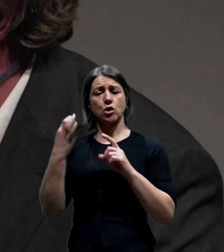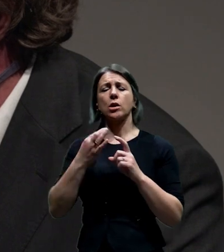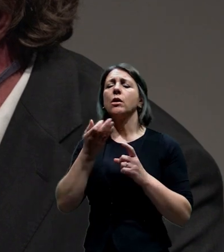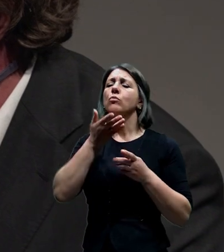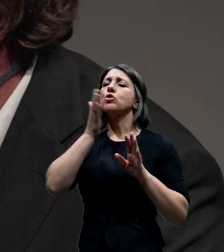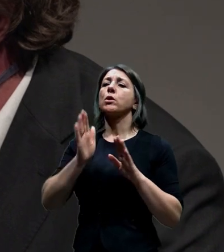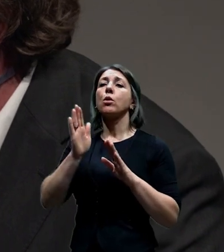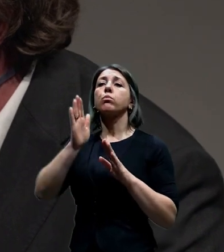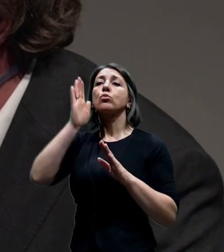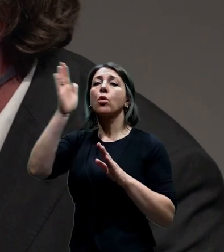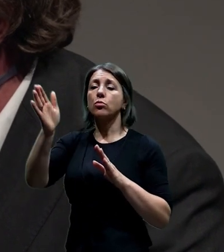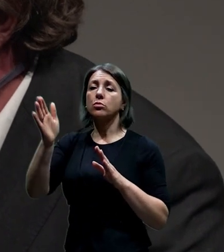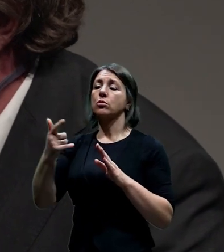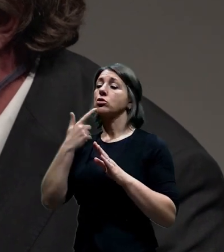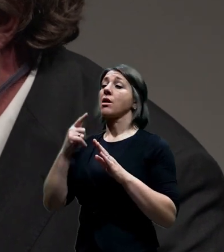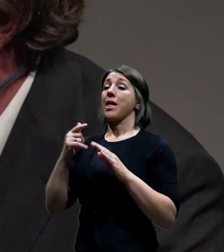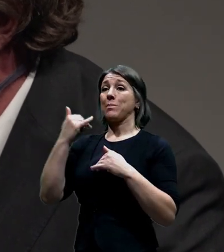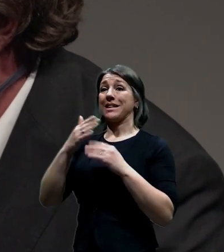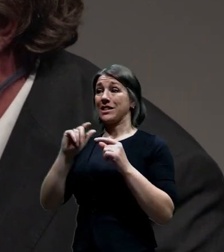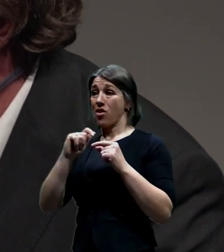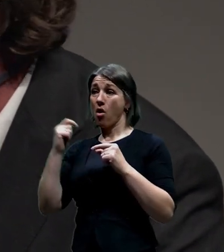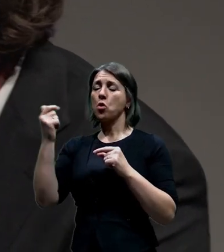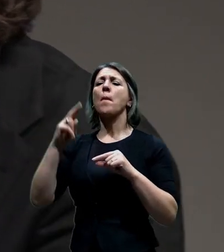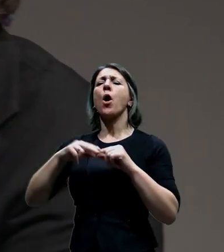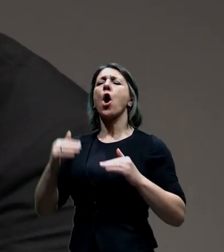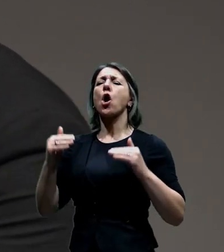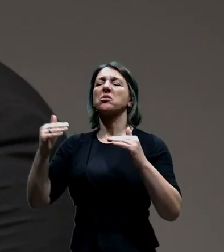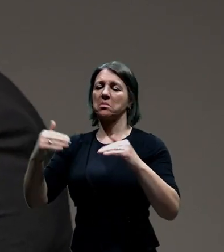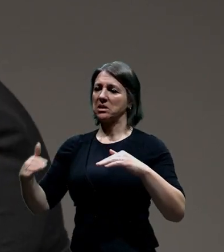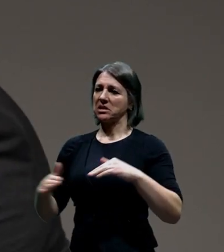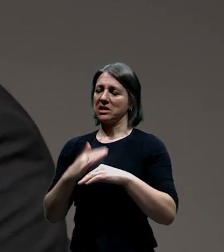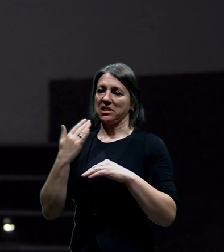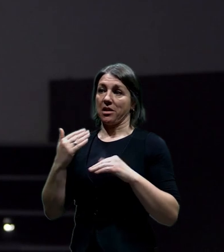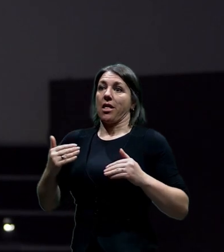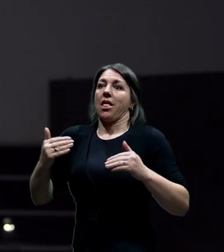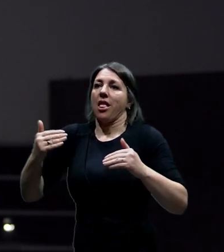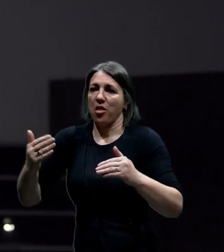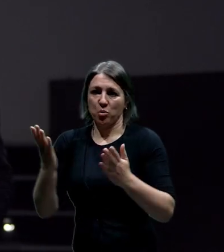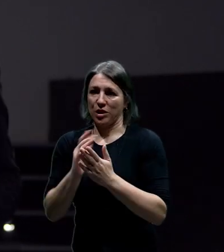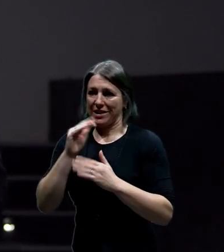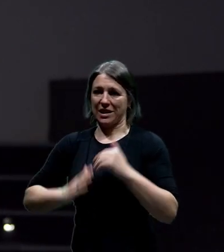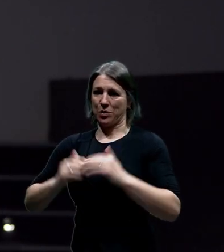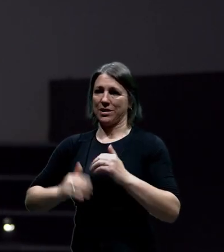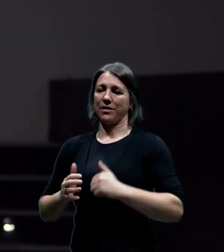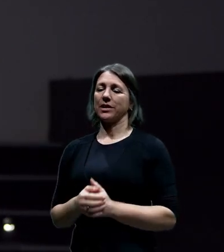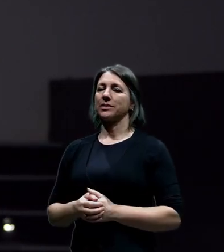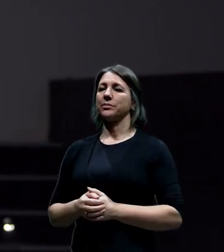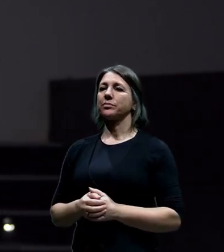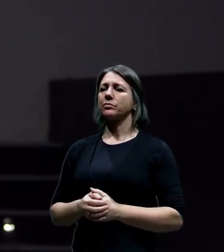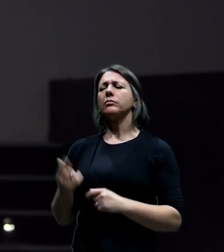prostě v jiné stopě, tak to znamená, že nebude nikdy. Pan Fener. Já možná jenom to doplním.